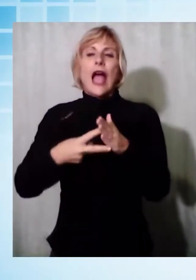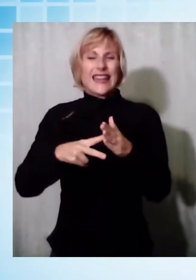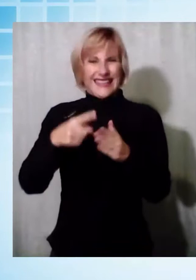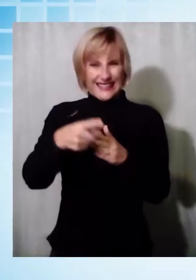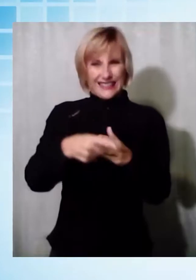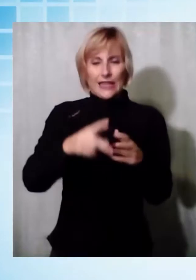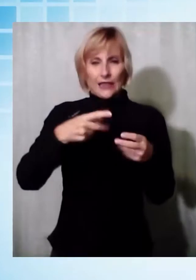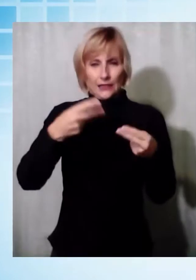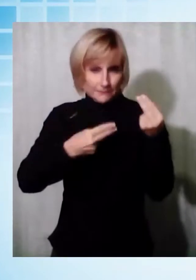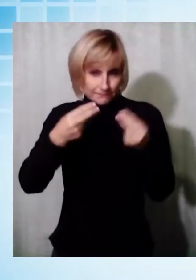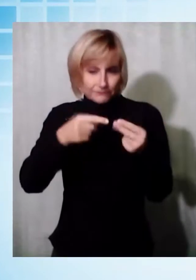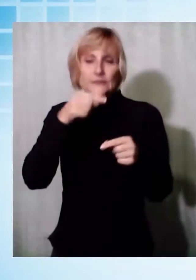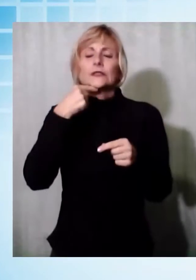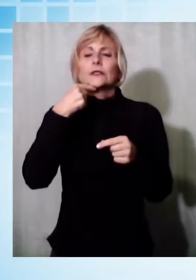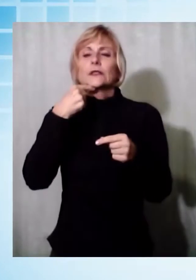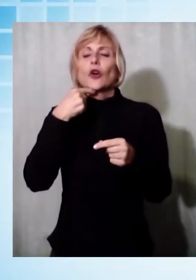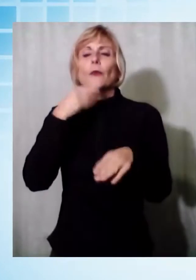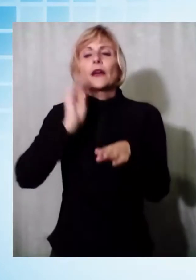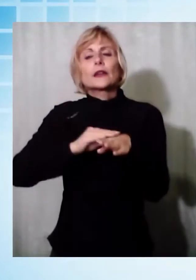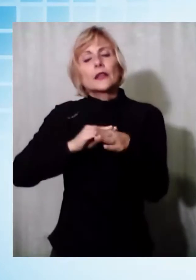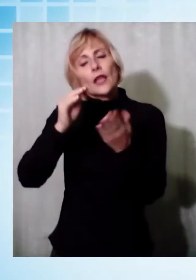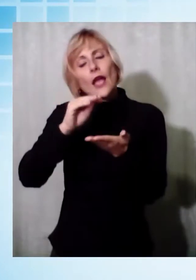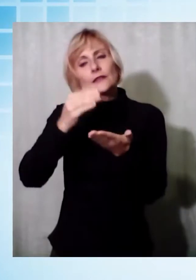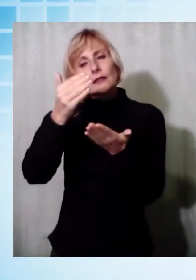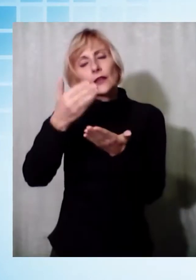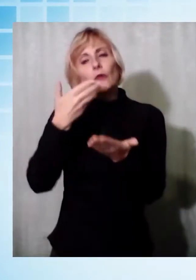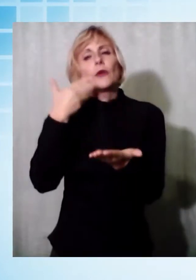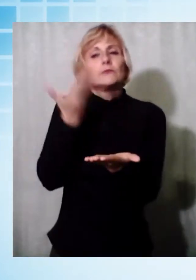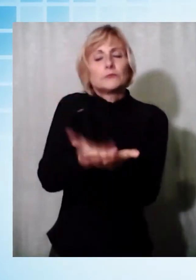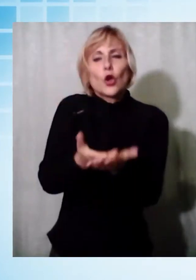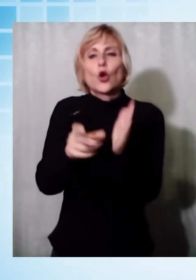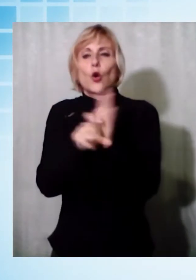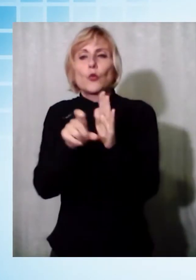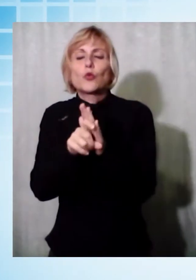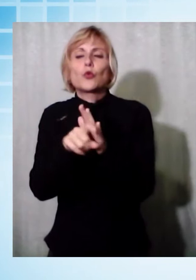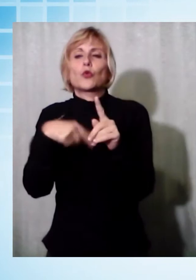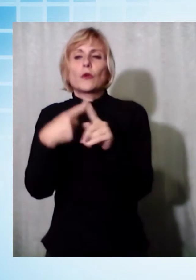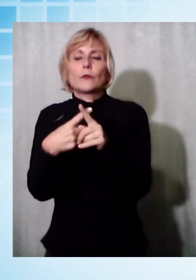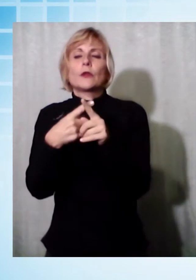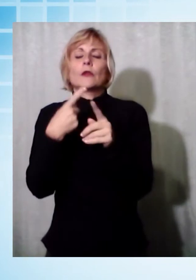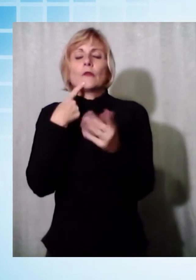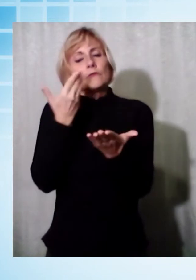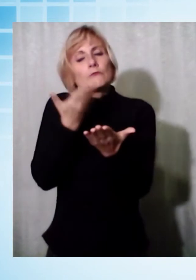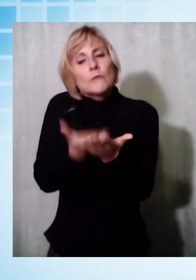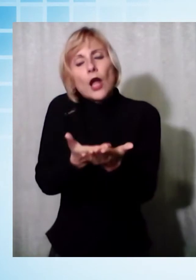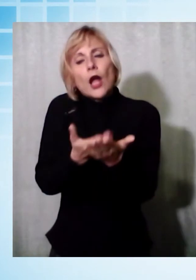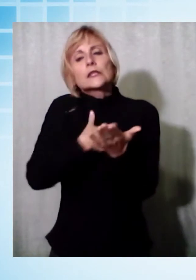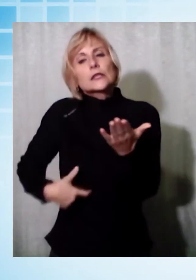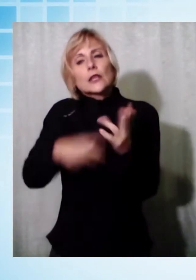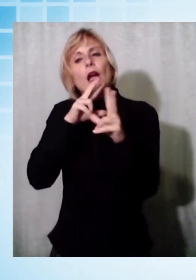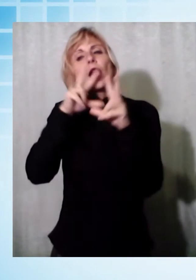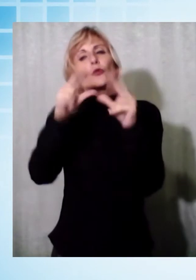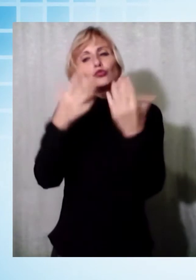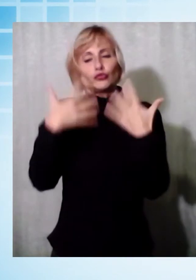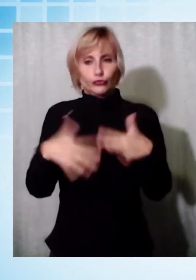'amministrazione comunale e della direzione didattica dell'istituto. L'annuncio è stato dato dal sindaco Leonardo Fornaciari. Si tratta di un